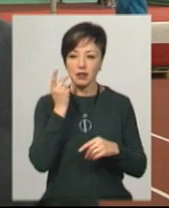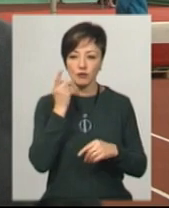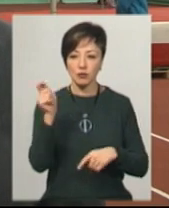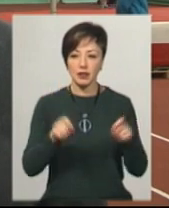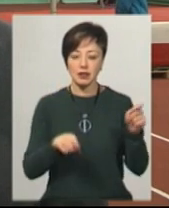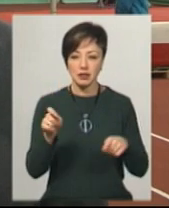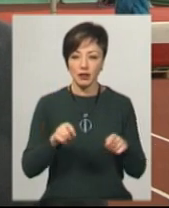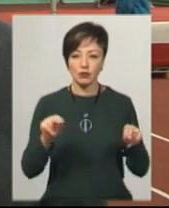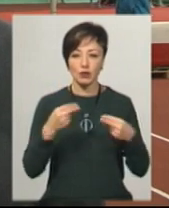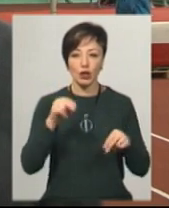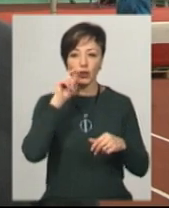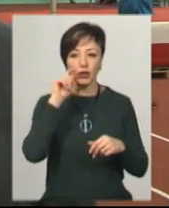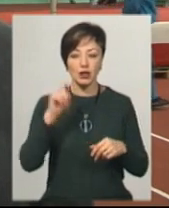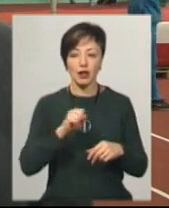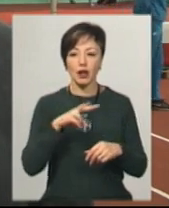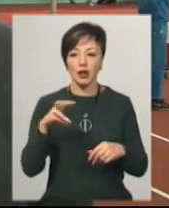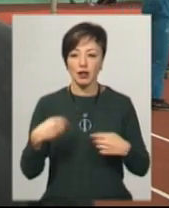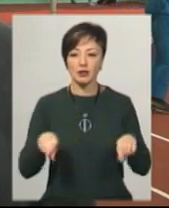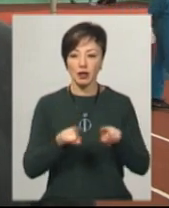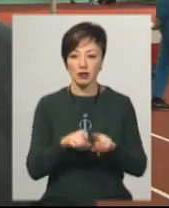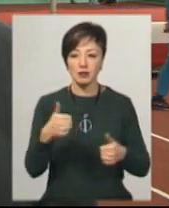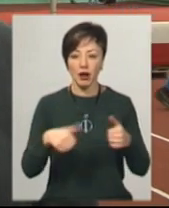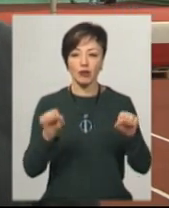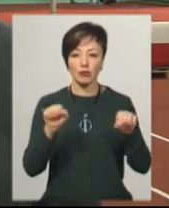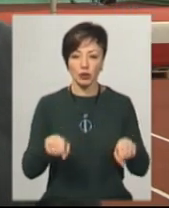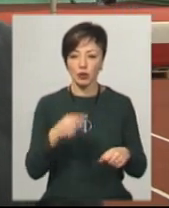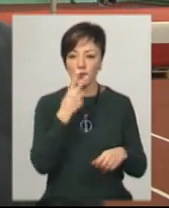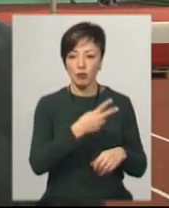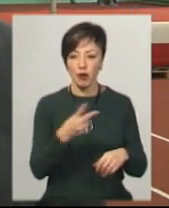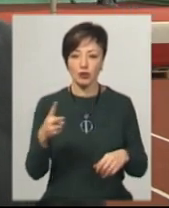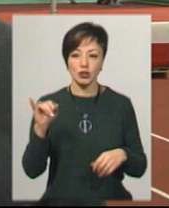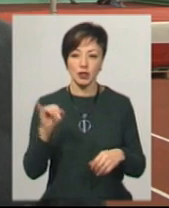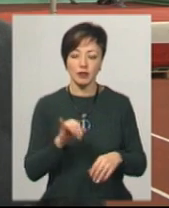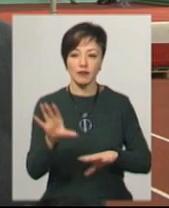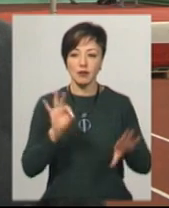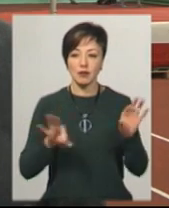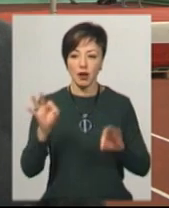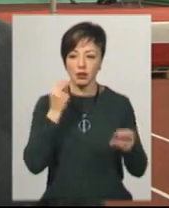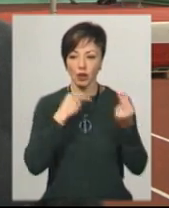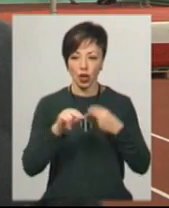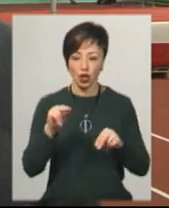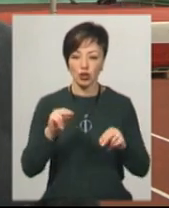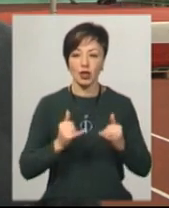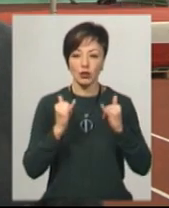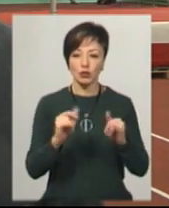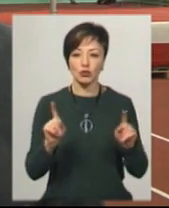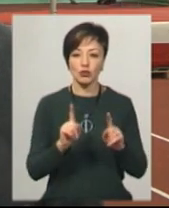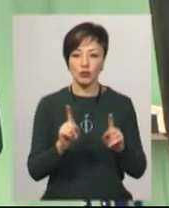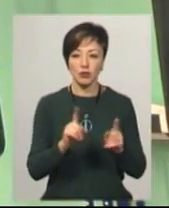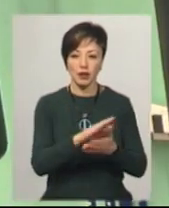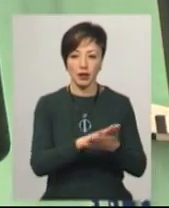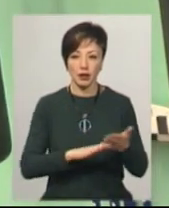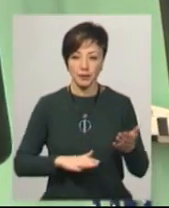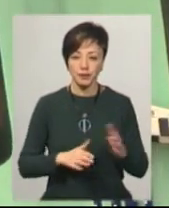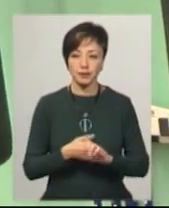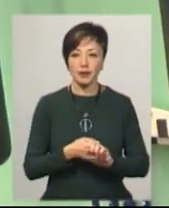приїздять на чемпіонати України, але на таких змаганнях можна їх побачити і відібрати найкращих для того, щоб просувати їх далі.